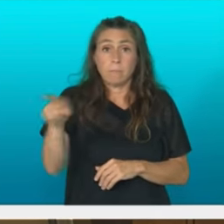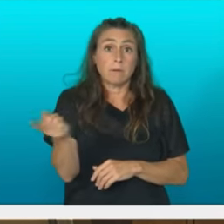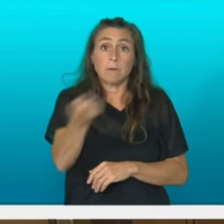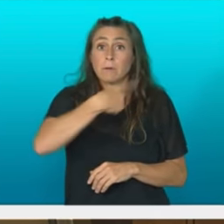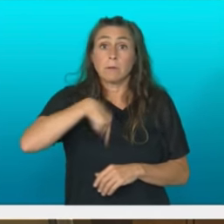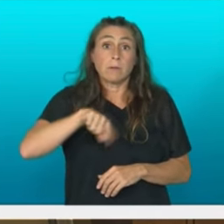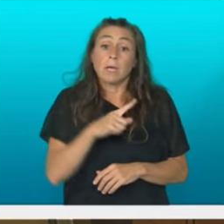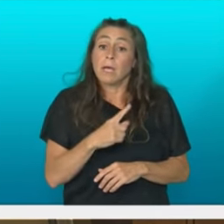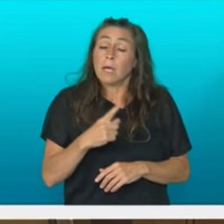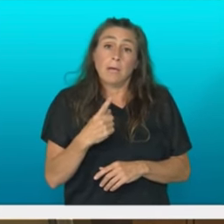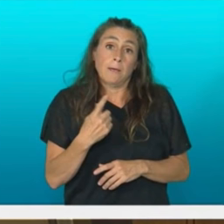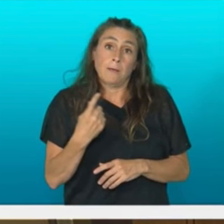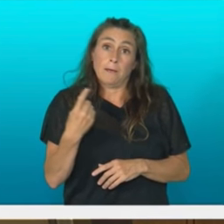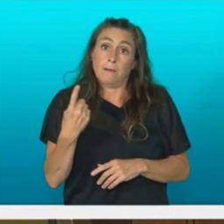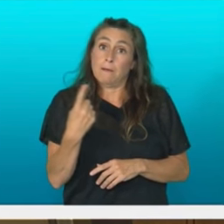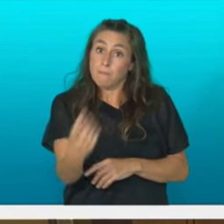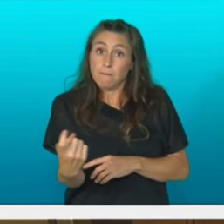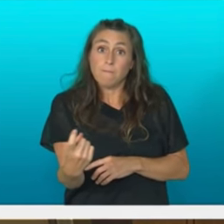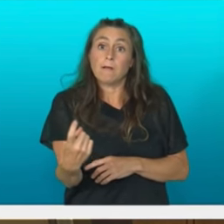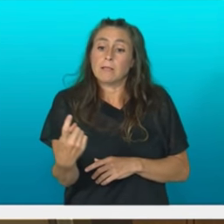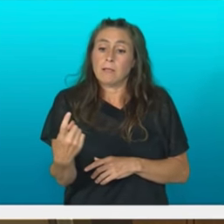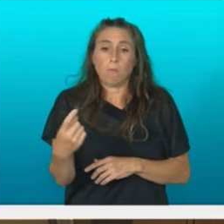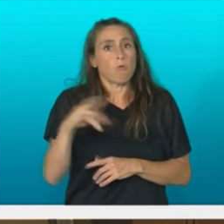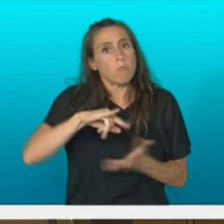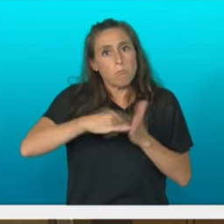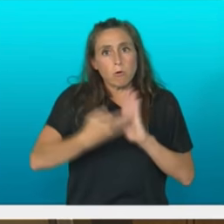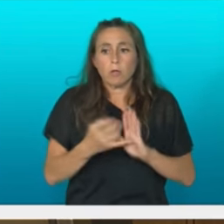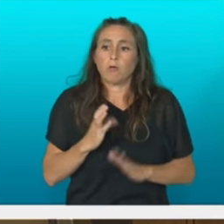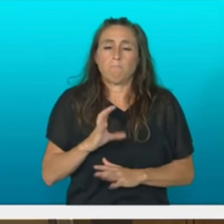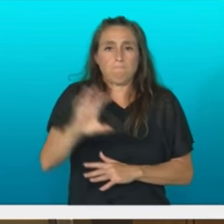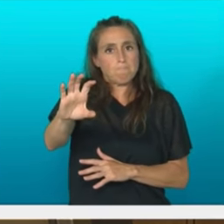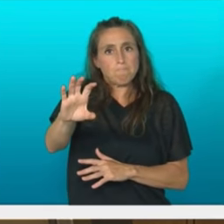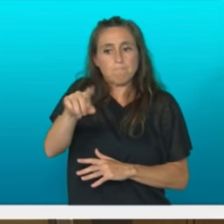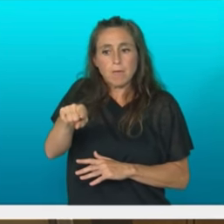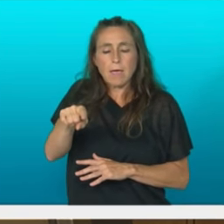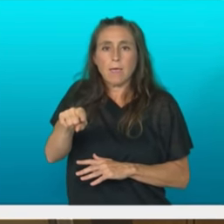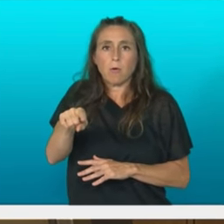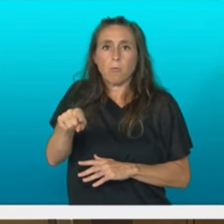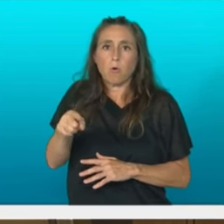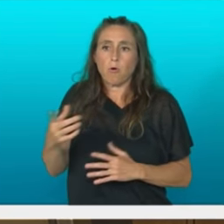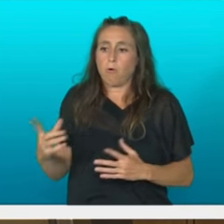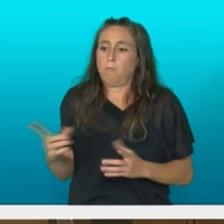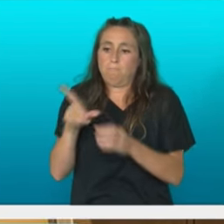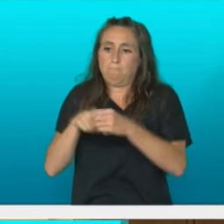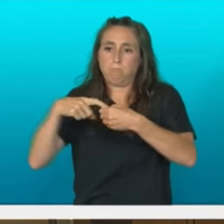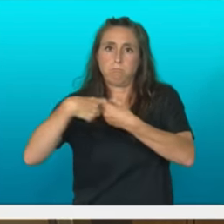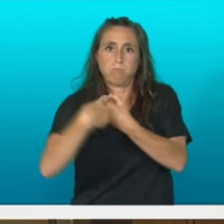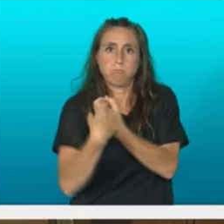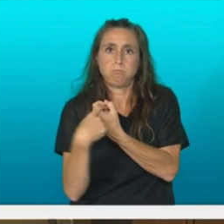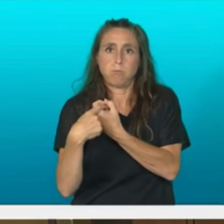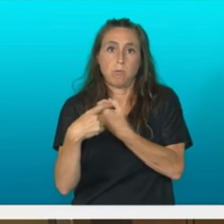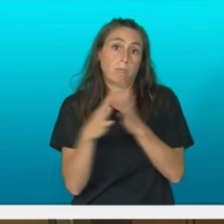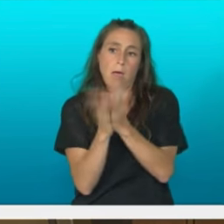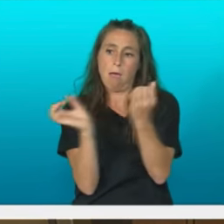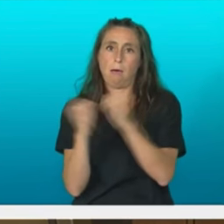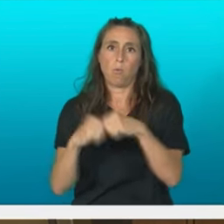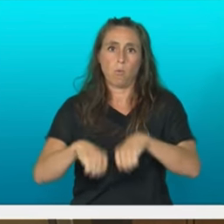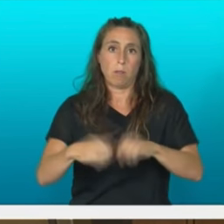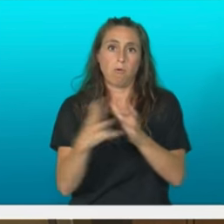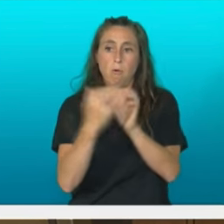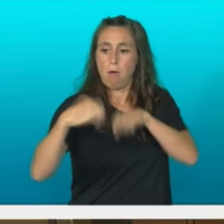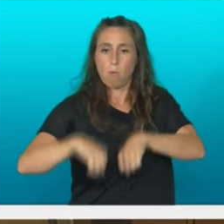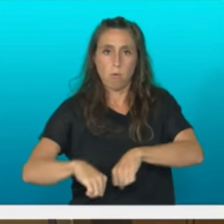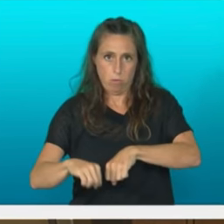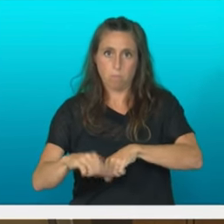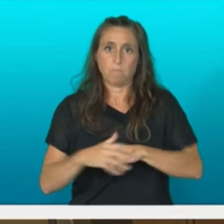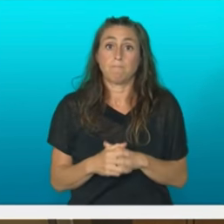ongi definitutako herri proiektu baten inguruan indarrak batzea gu gure honena